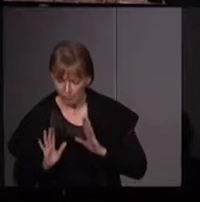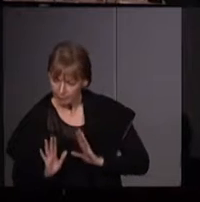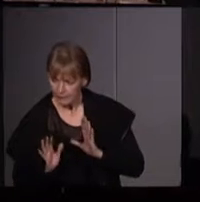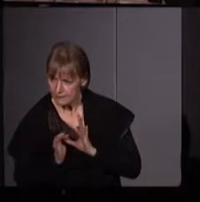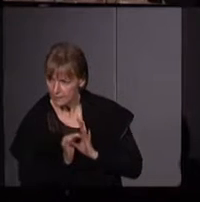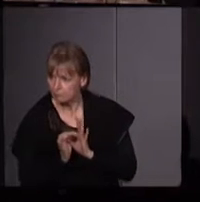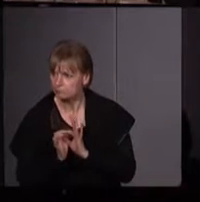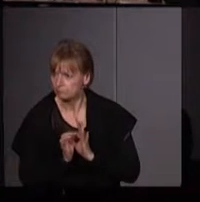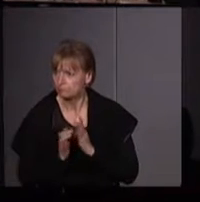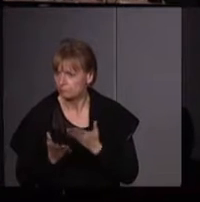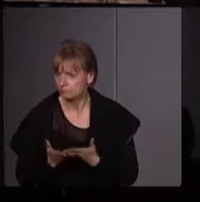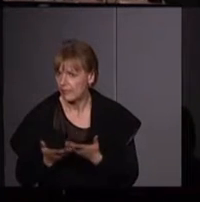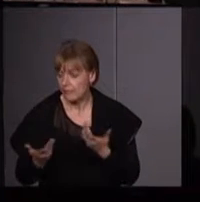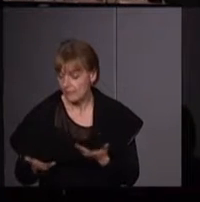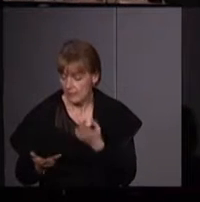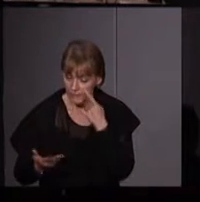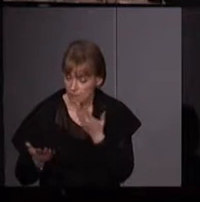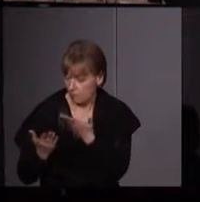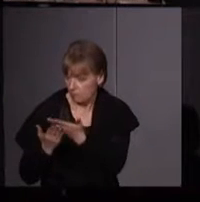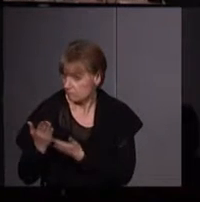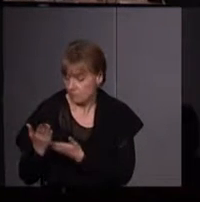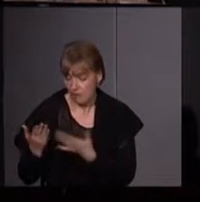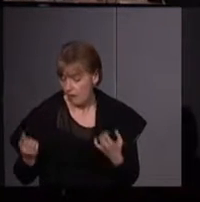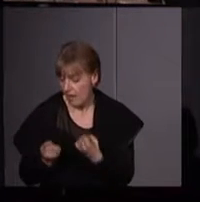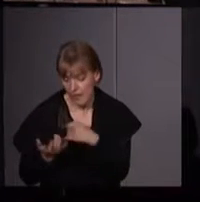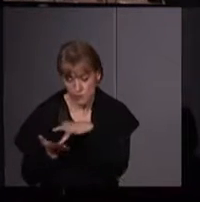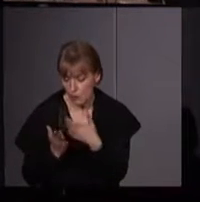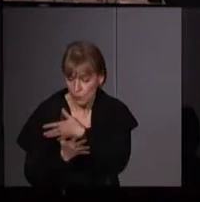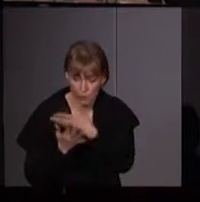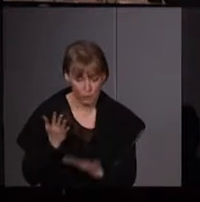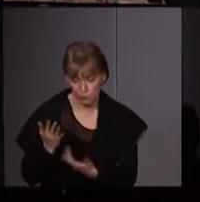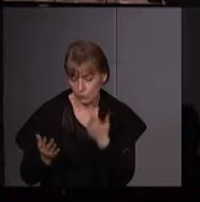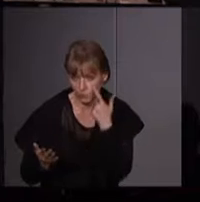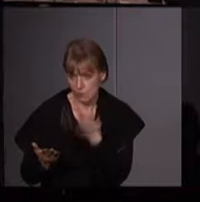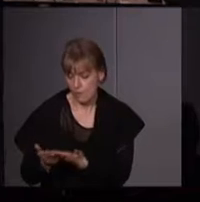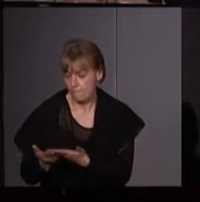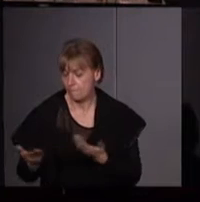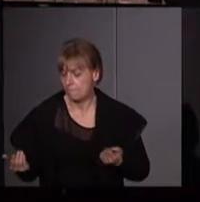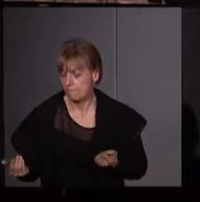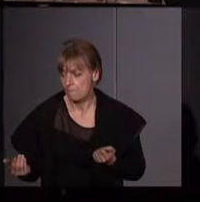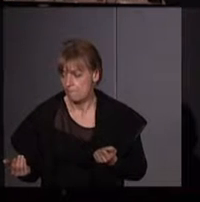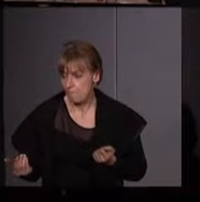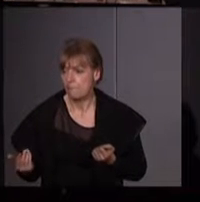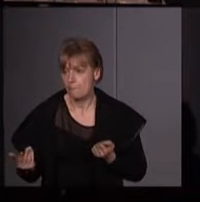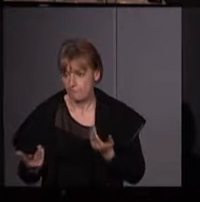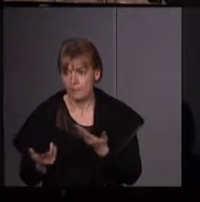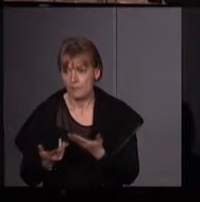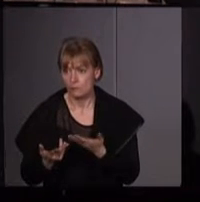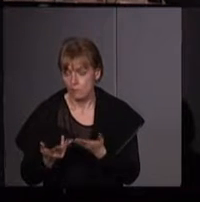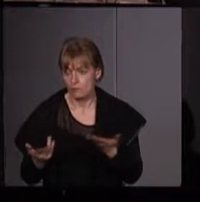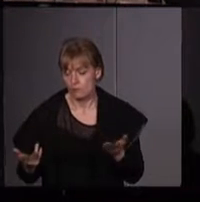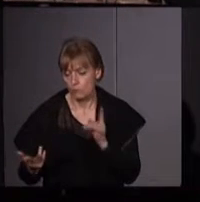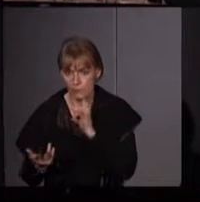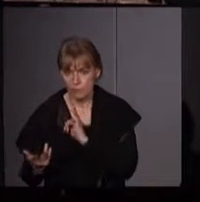'action. Ça, c'est présent à travers toutes les actions écoféministes et aussi, on